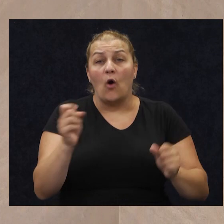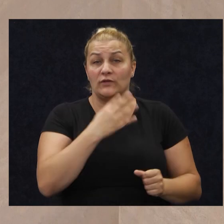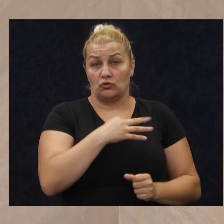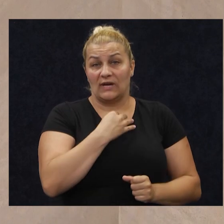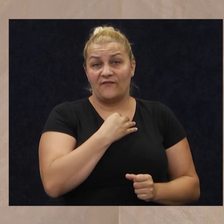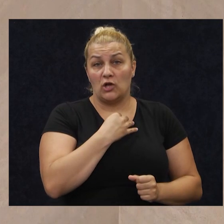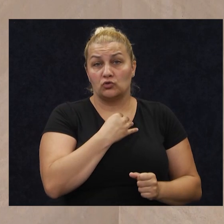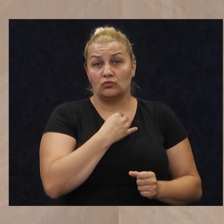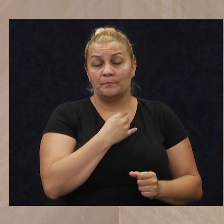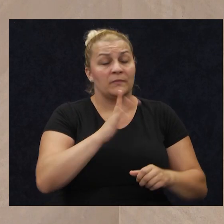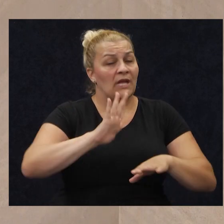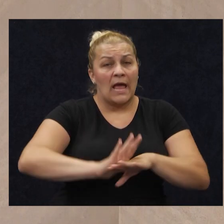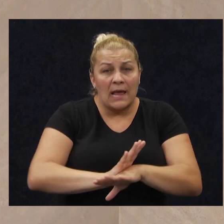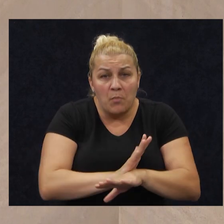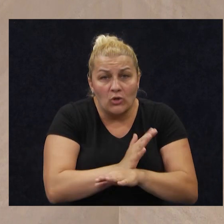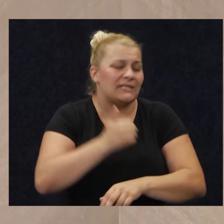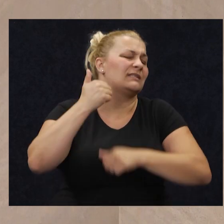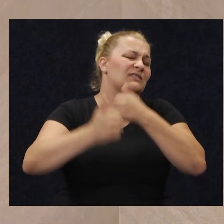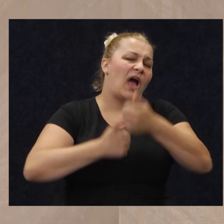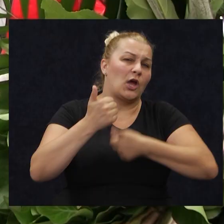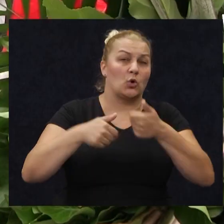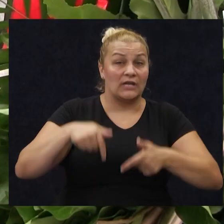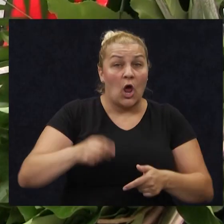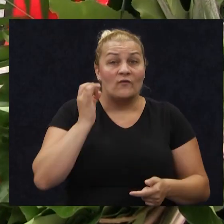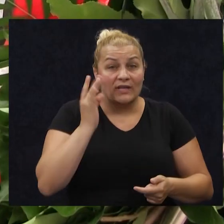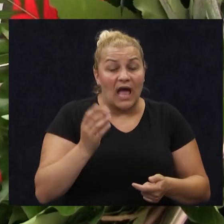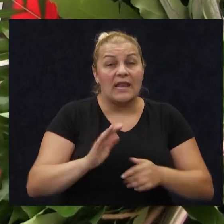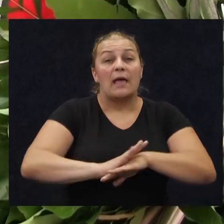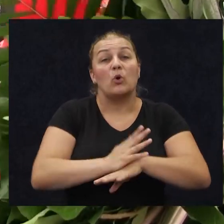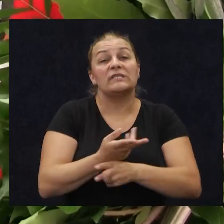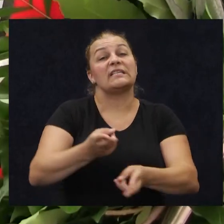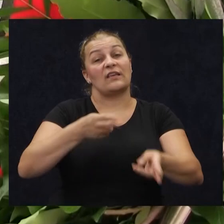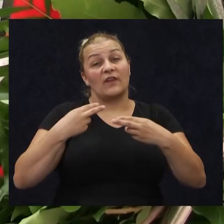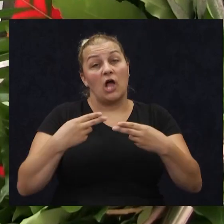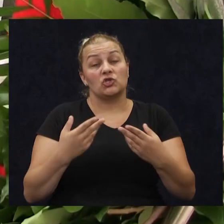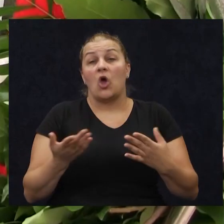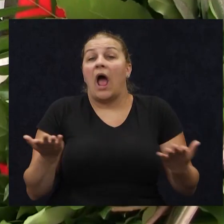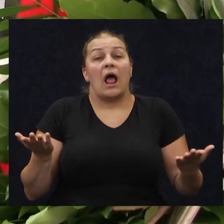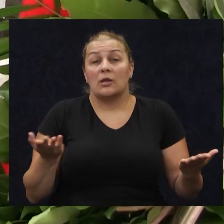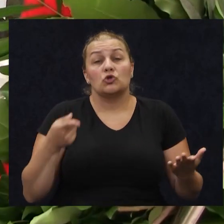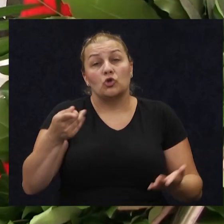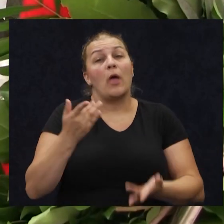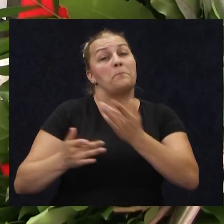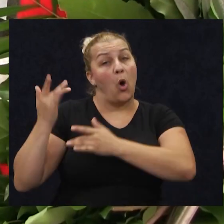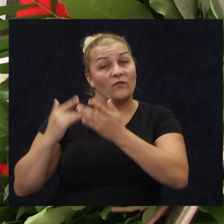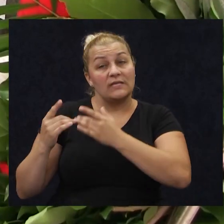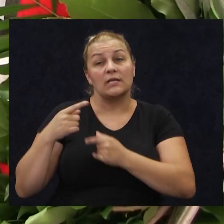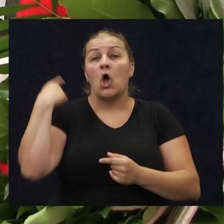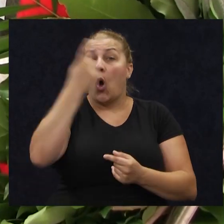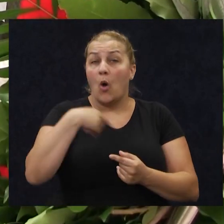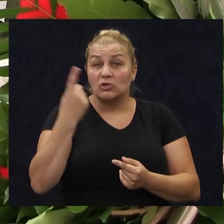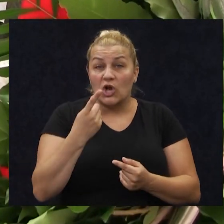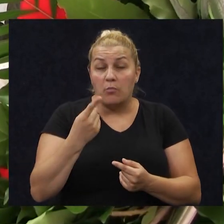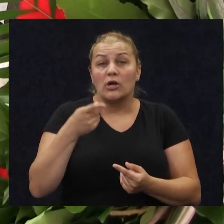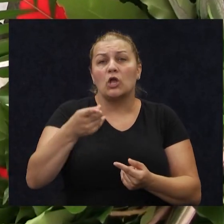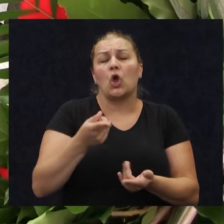Hrvatsko. Emocije svake godine na ovaj dan, emocije se vraćaju, ali šta, to je povijest o Miška bojna, to je